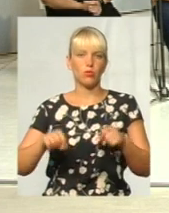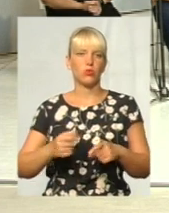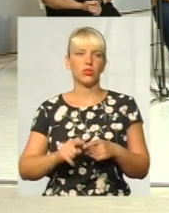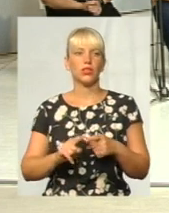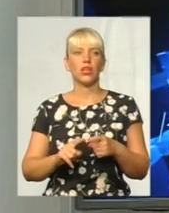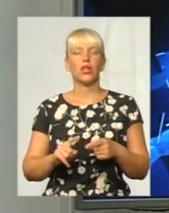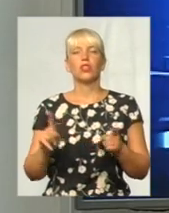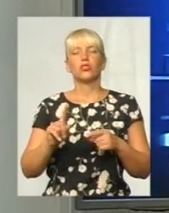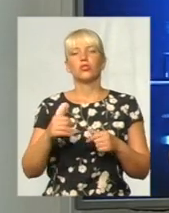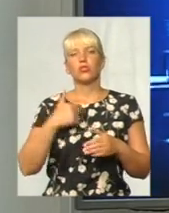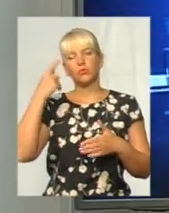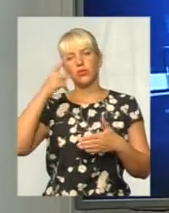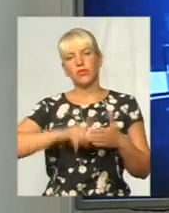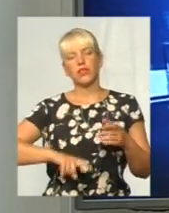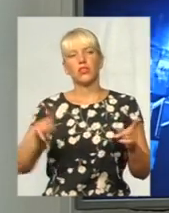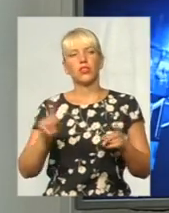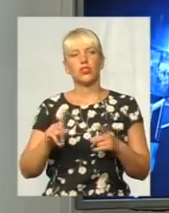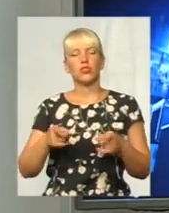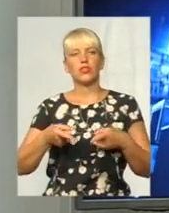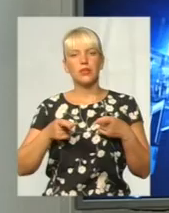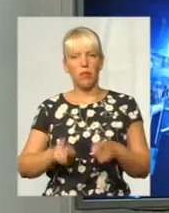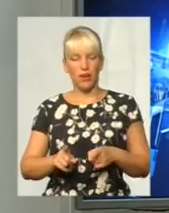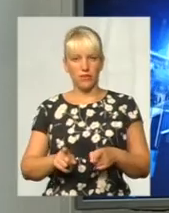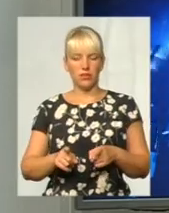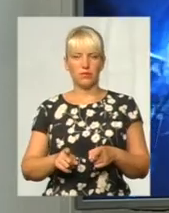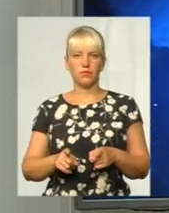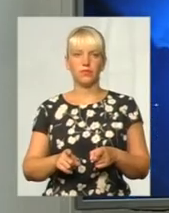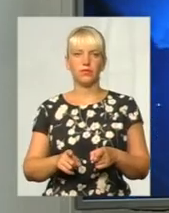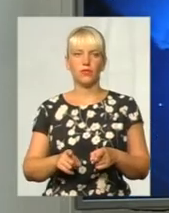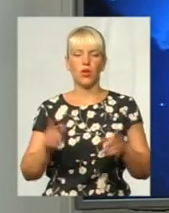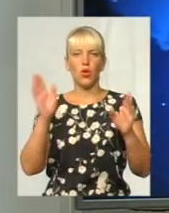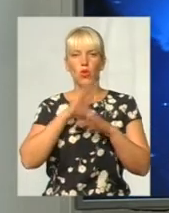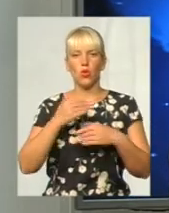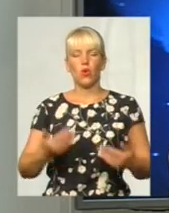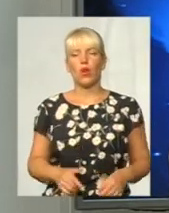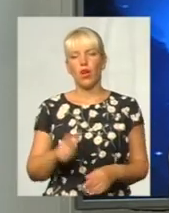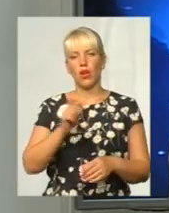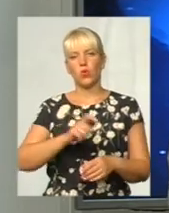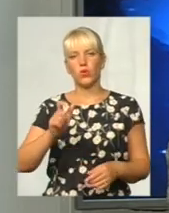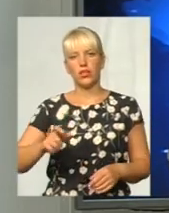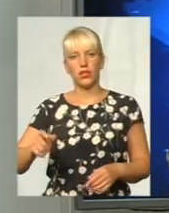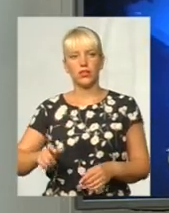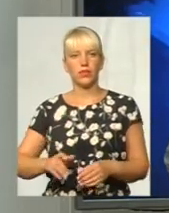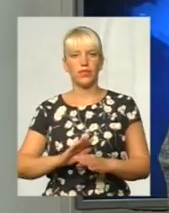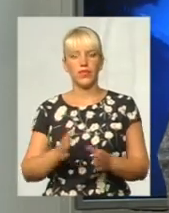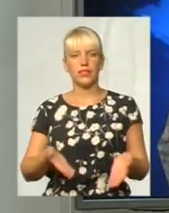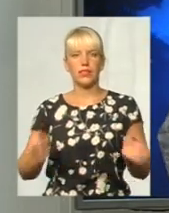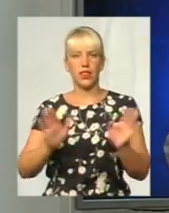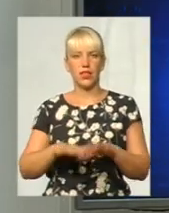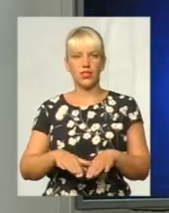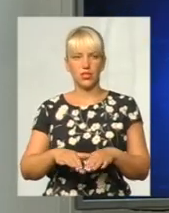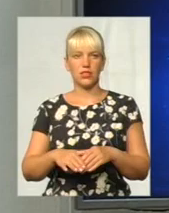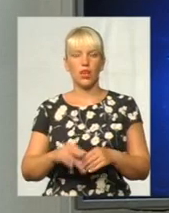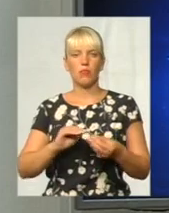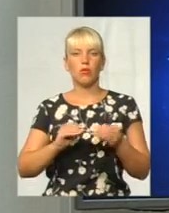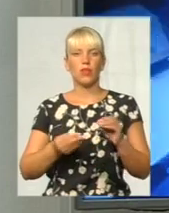Що ж, хочеться сподіватися, що справді доля людей не залишиться, ну, скажімо,